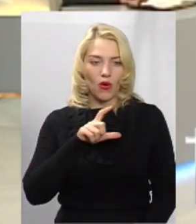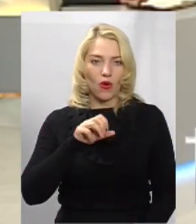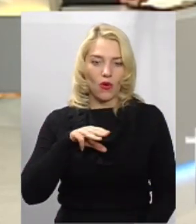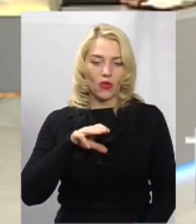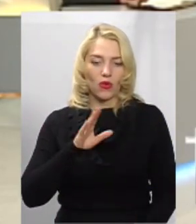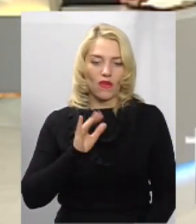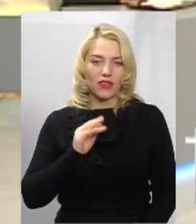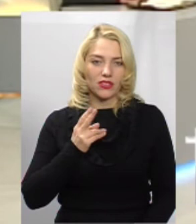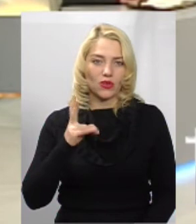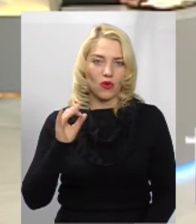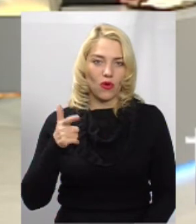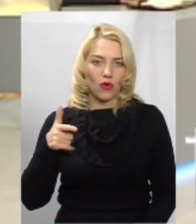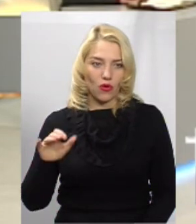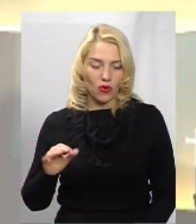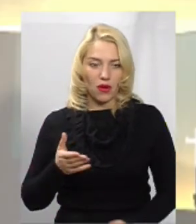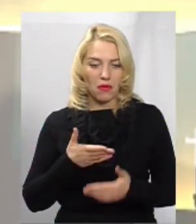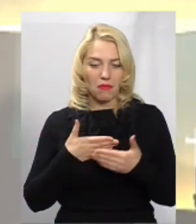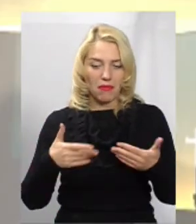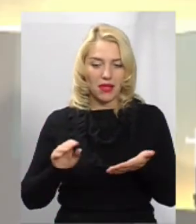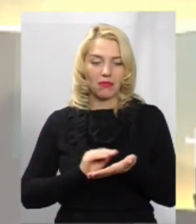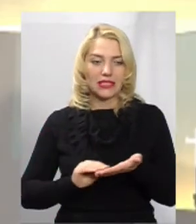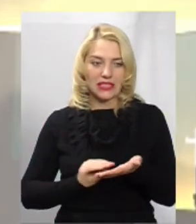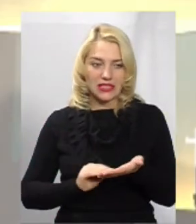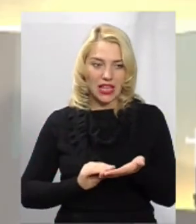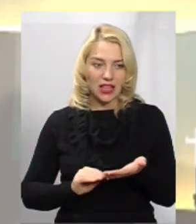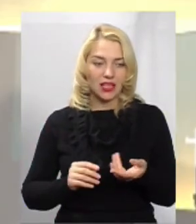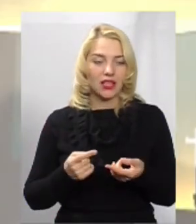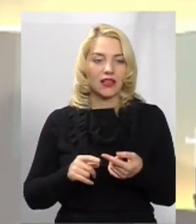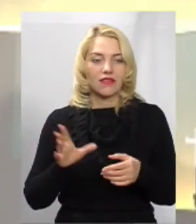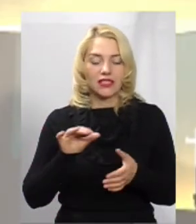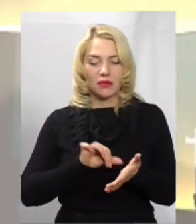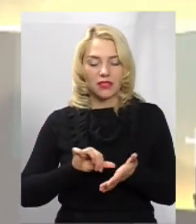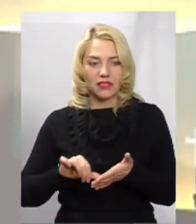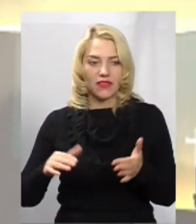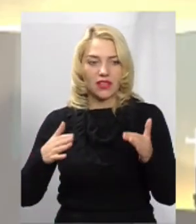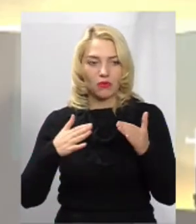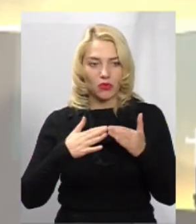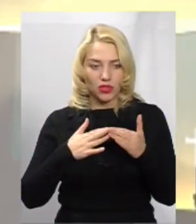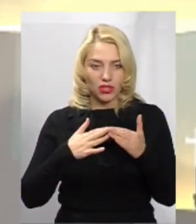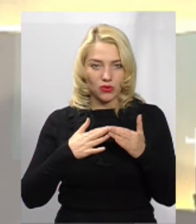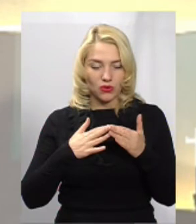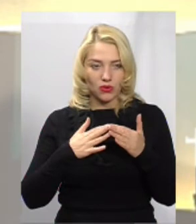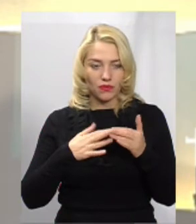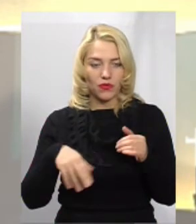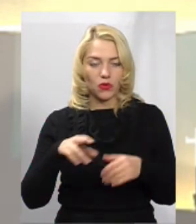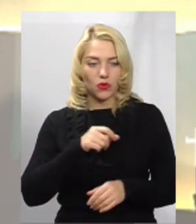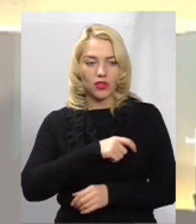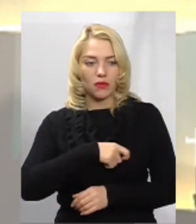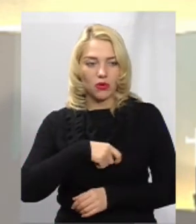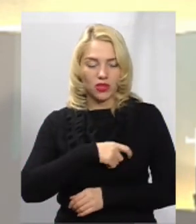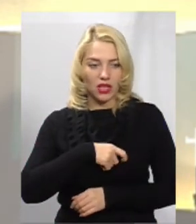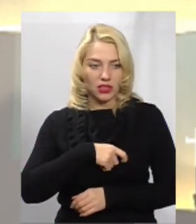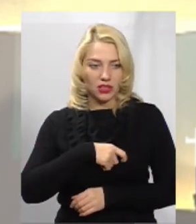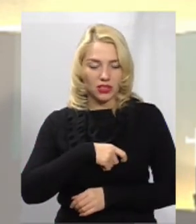Котовицьку 8. Ми писали ці приставники будинку до депутатів